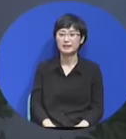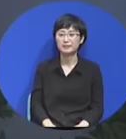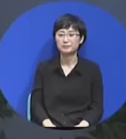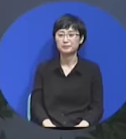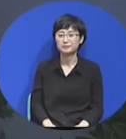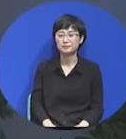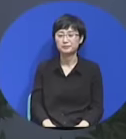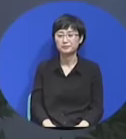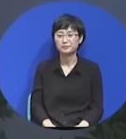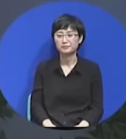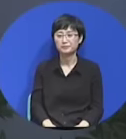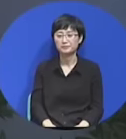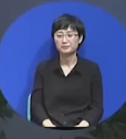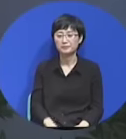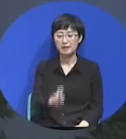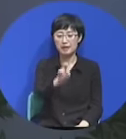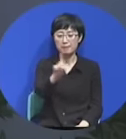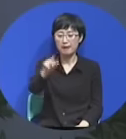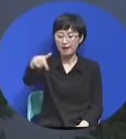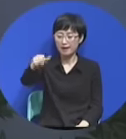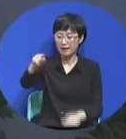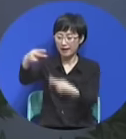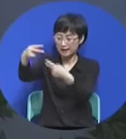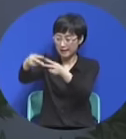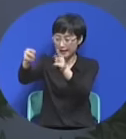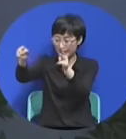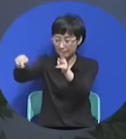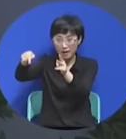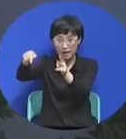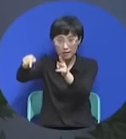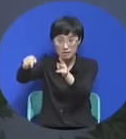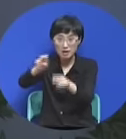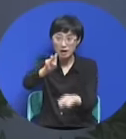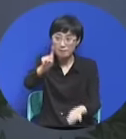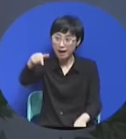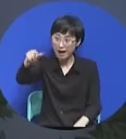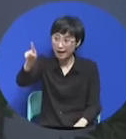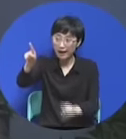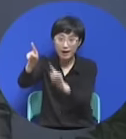그러니까 보세요. 마가 다락방 시작될 그 그 마가 마가 어머니 어머니